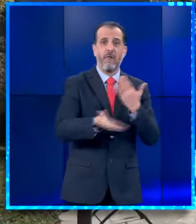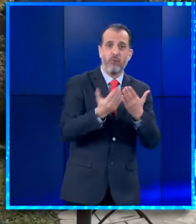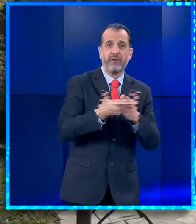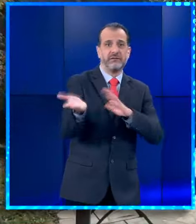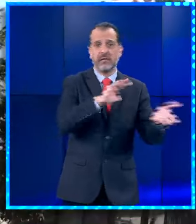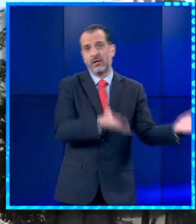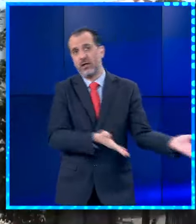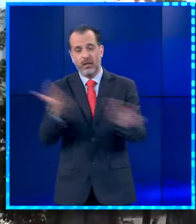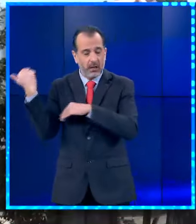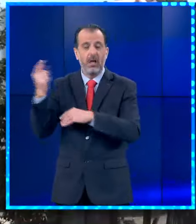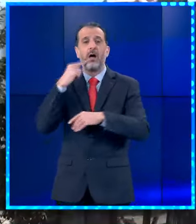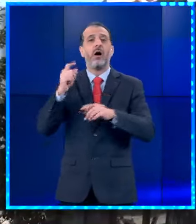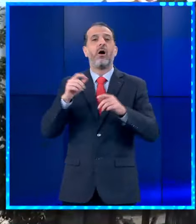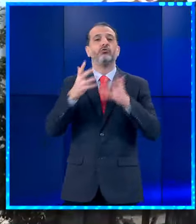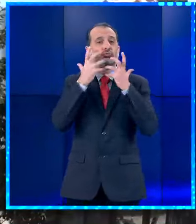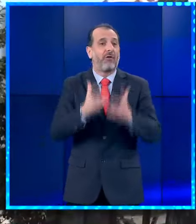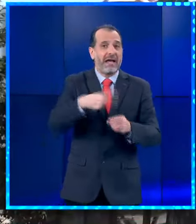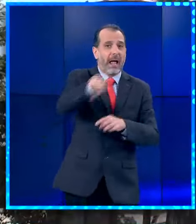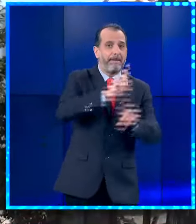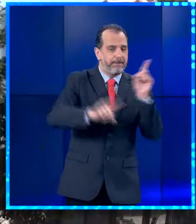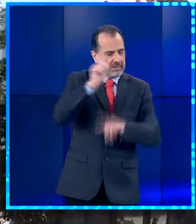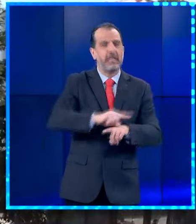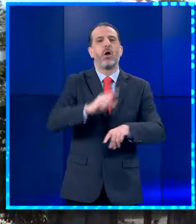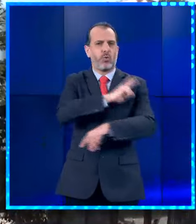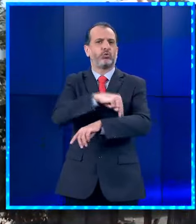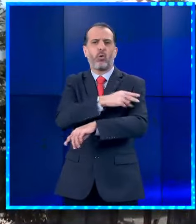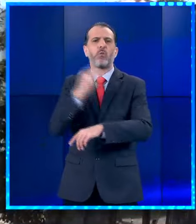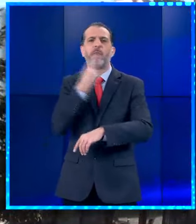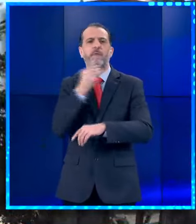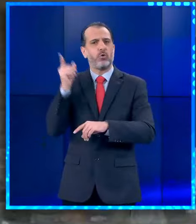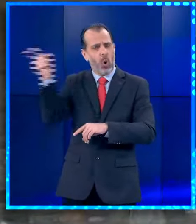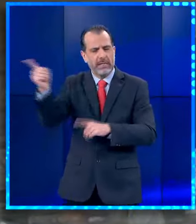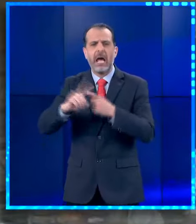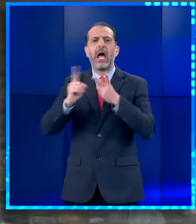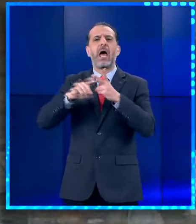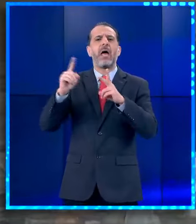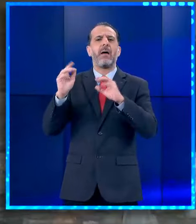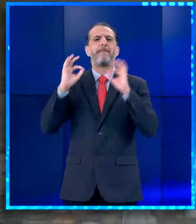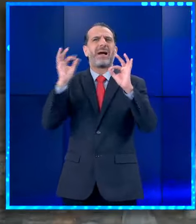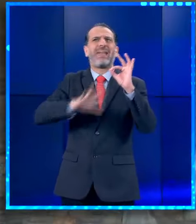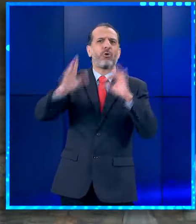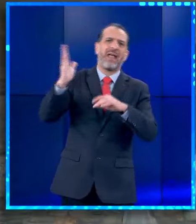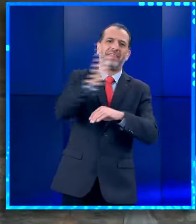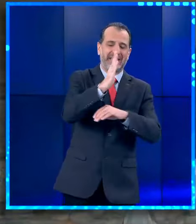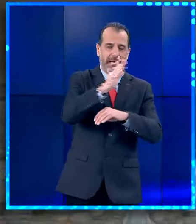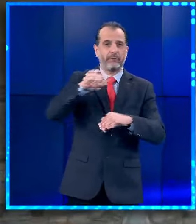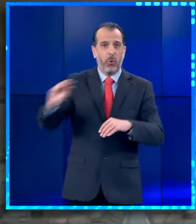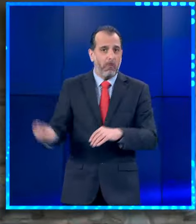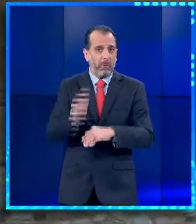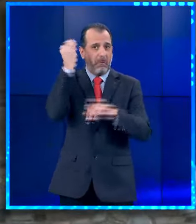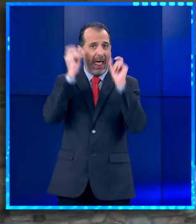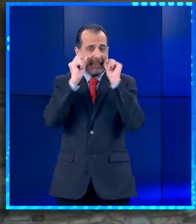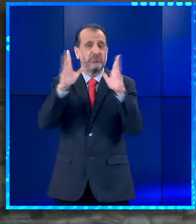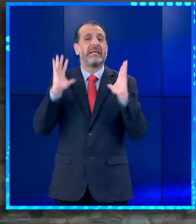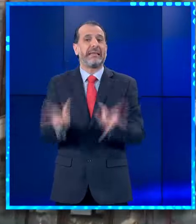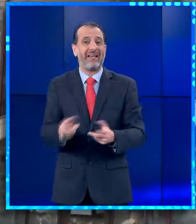σοβαρότερα προβλήματα μεταφέρθηκαν με ασθενοφόρα στο νοσοκομείο Φλόρινας και σε άλλα νοσοκομεία της Δυτικής Μακεδονίας. Αυτό που προκαλεί εντύπωση